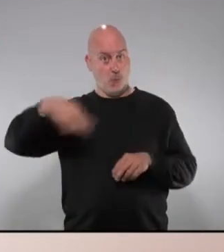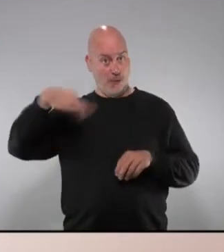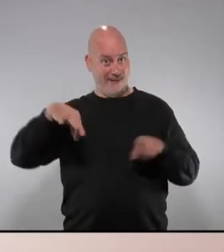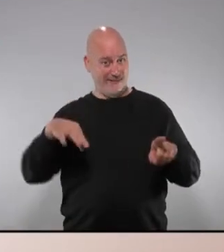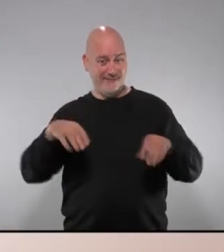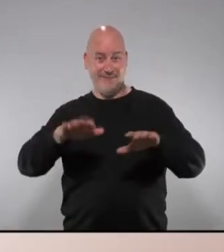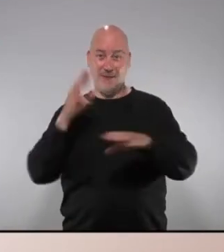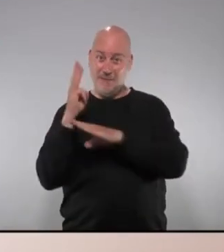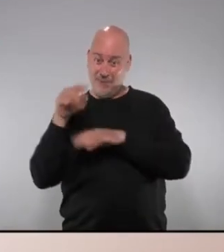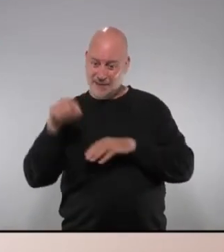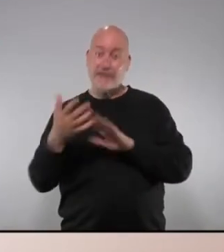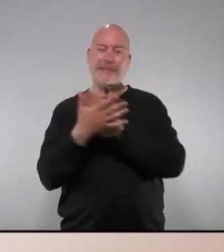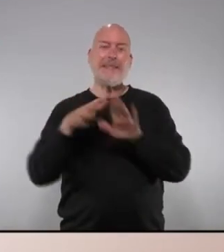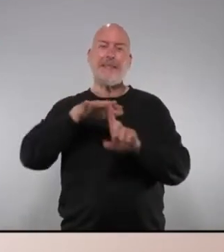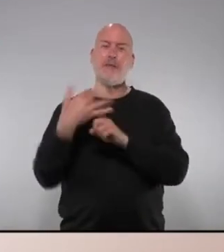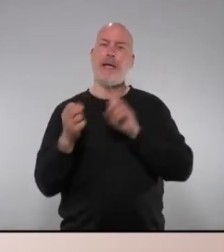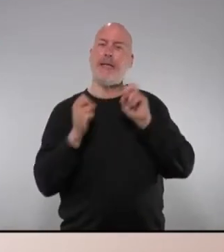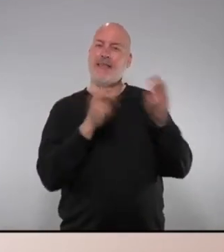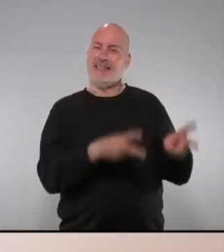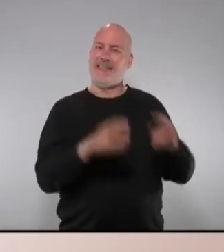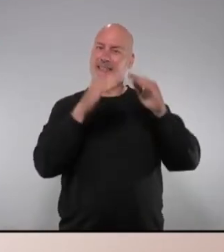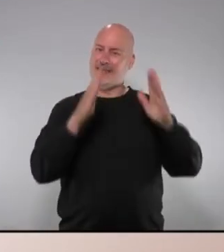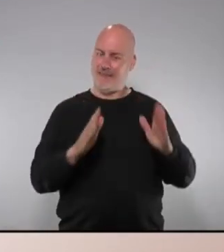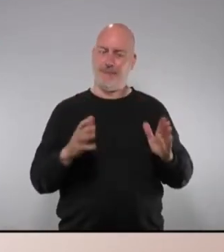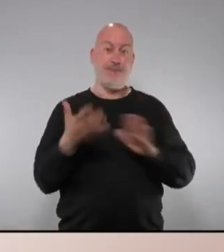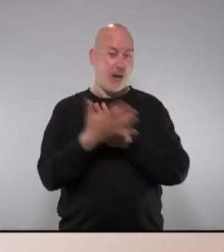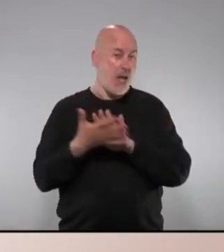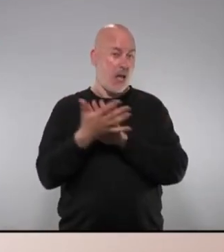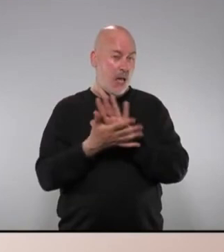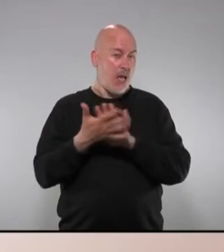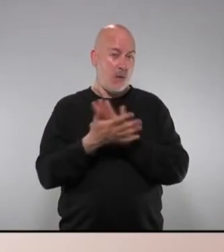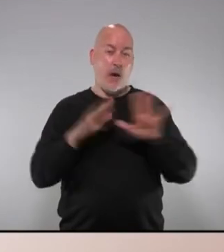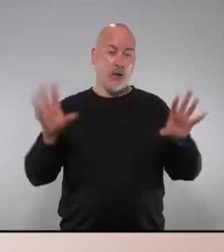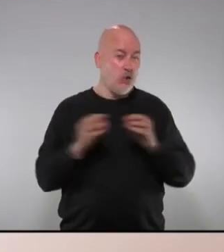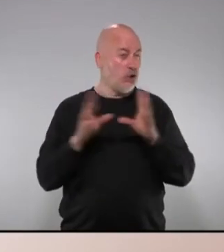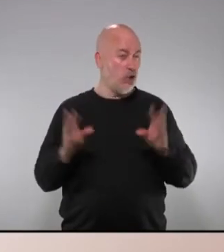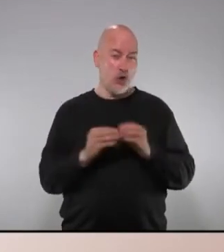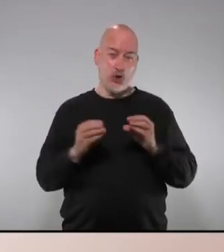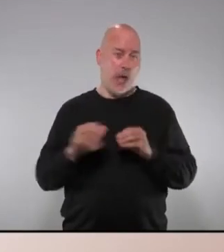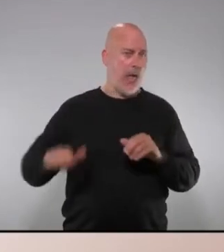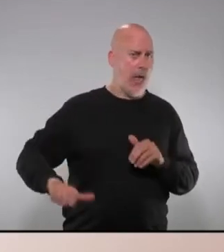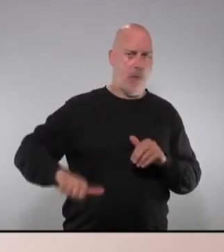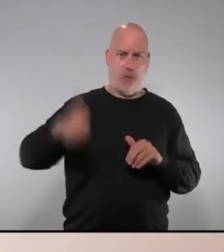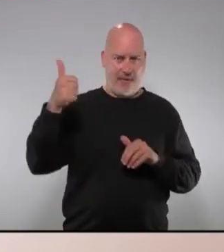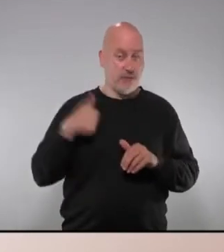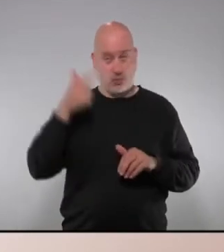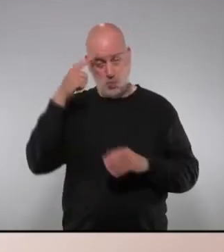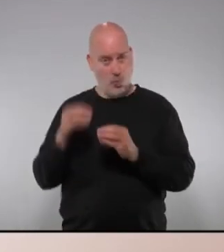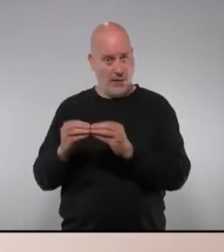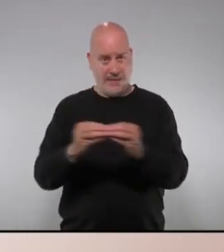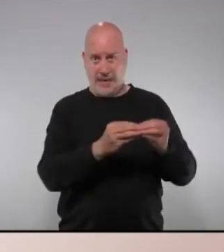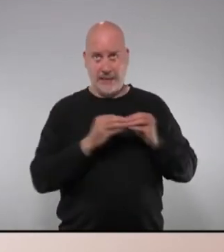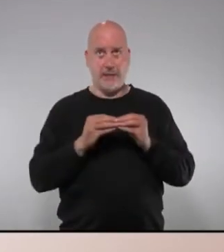tractar sobre la situació de les residències i en aquest ple monogràfic que van ser totes les resolucions aprovades gairebé per unanimitat de fet va